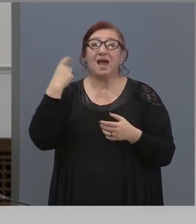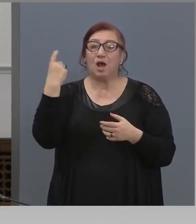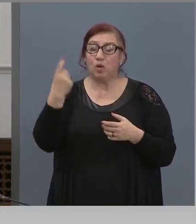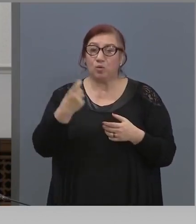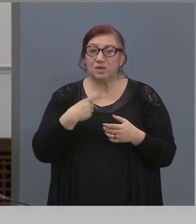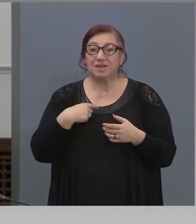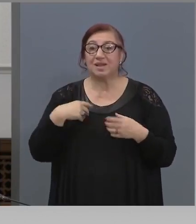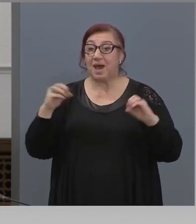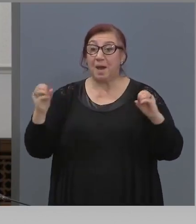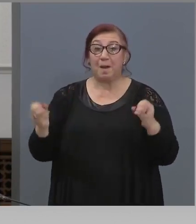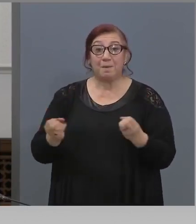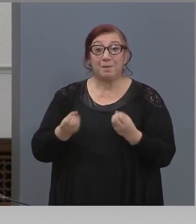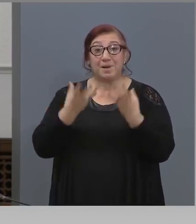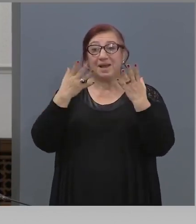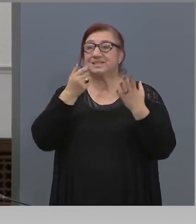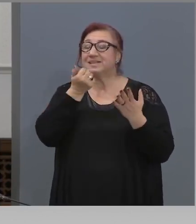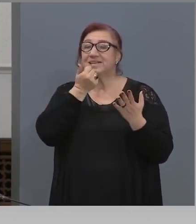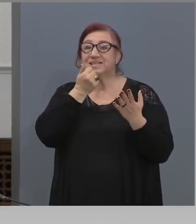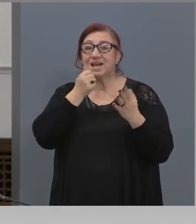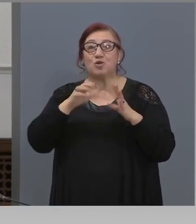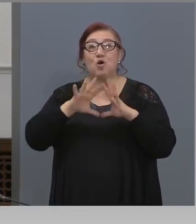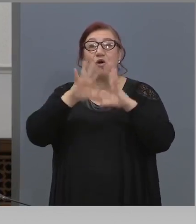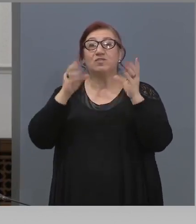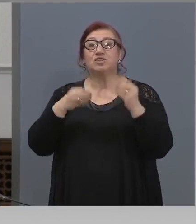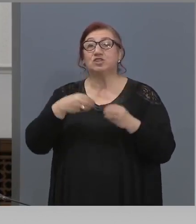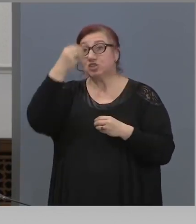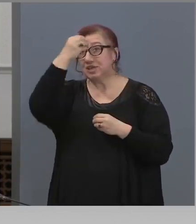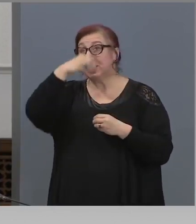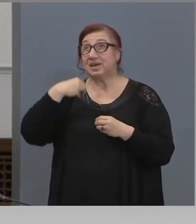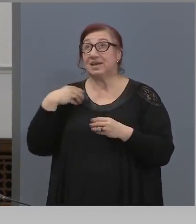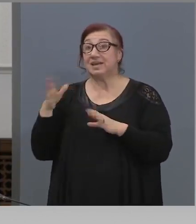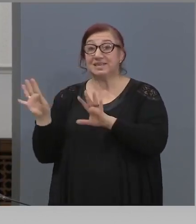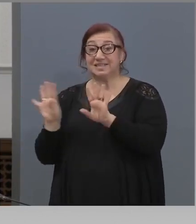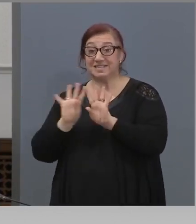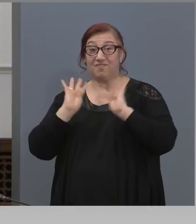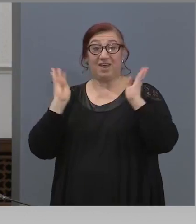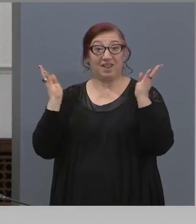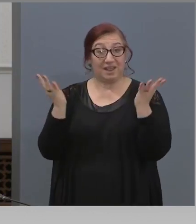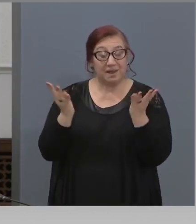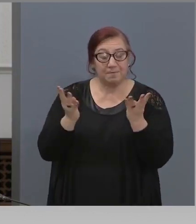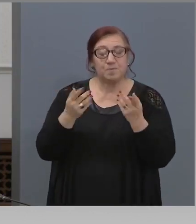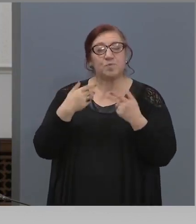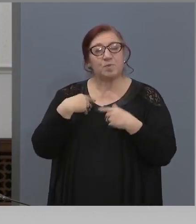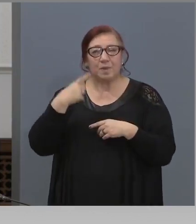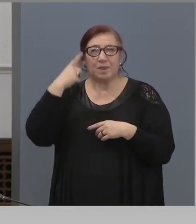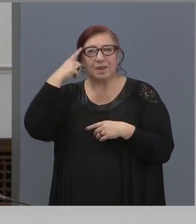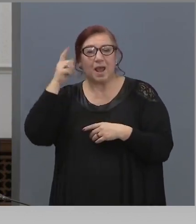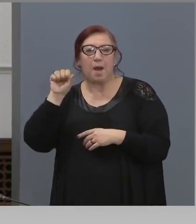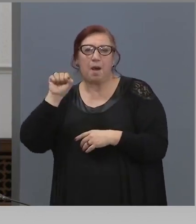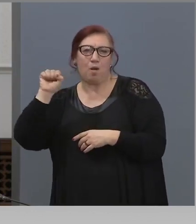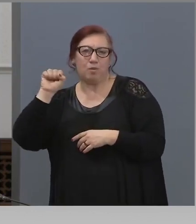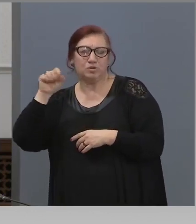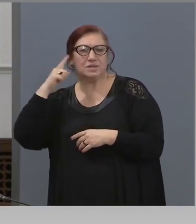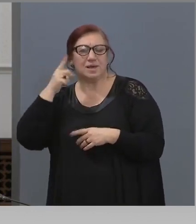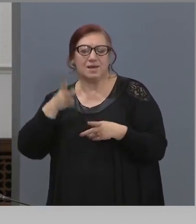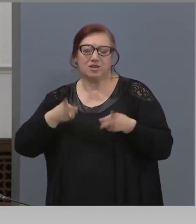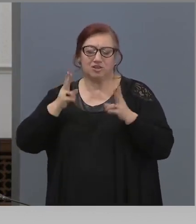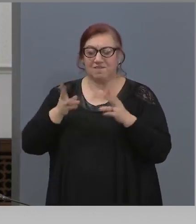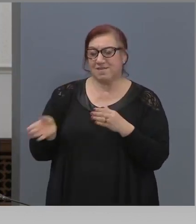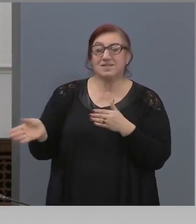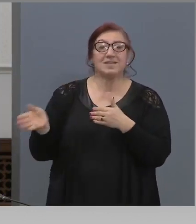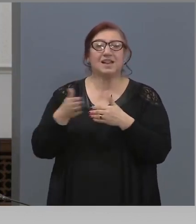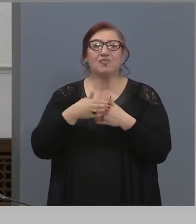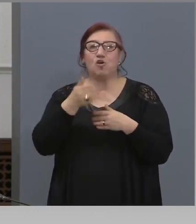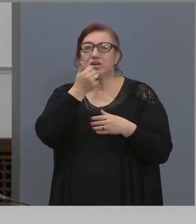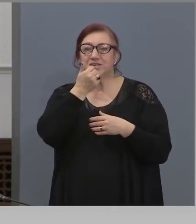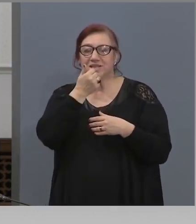селото беше всички свети, беха решили партията да затворят селото, никой да не може да дойде от гостите,